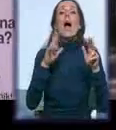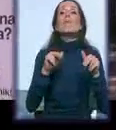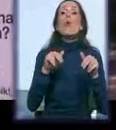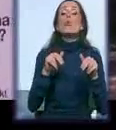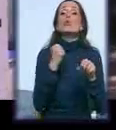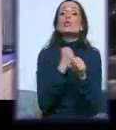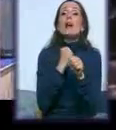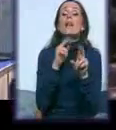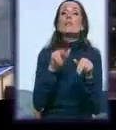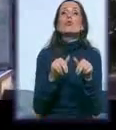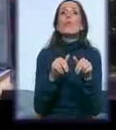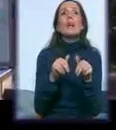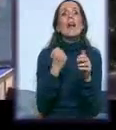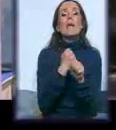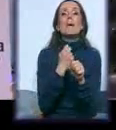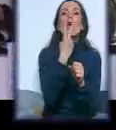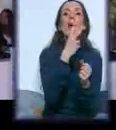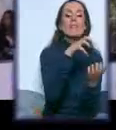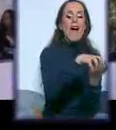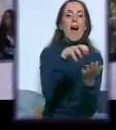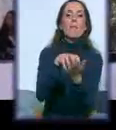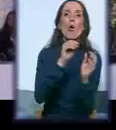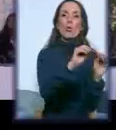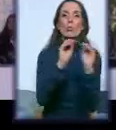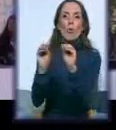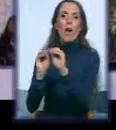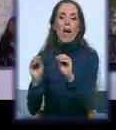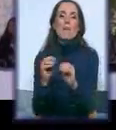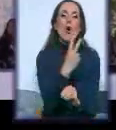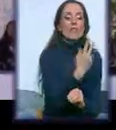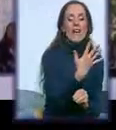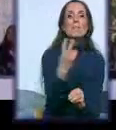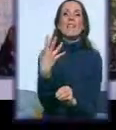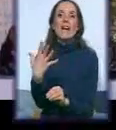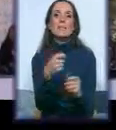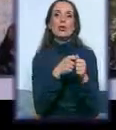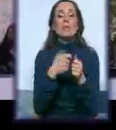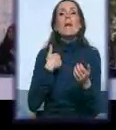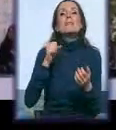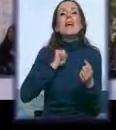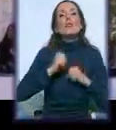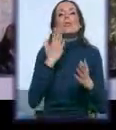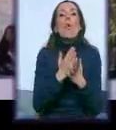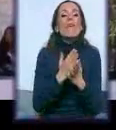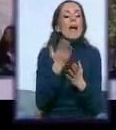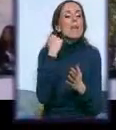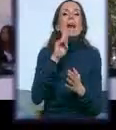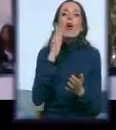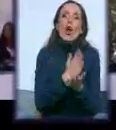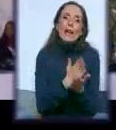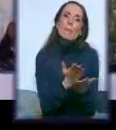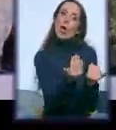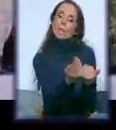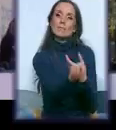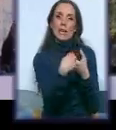stvariti na primjer dva modula po 25 organizacija. Ali gledamo da uvek nove uključimo i vidimo jedan